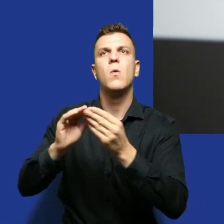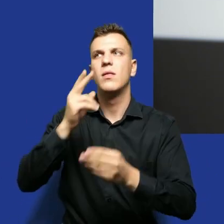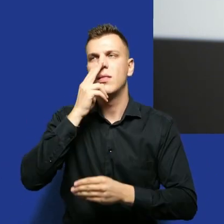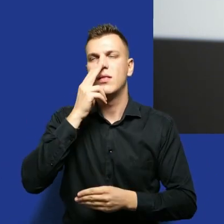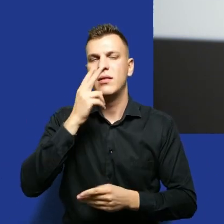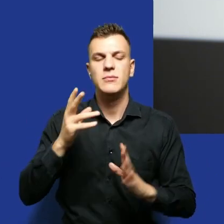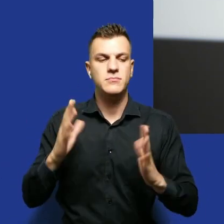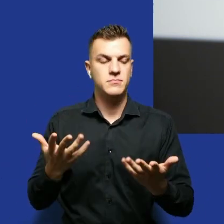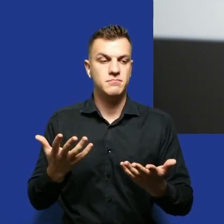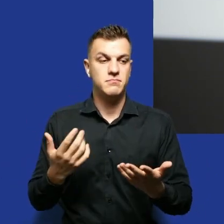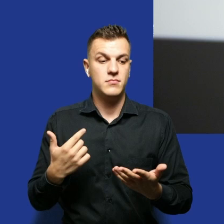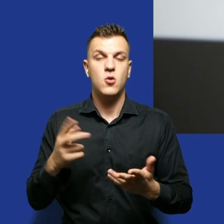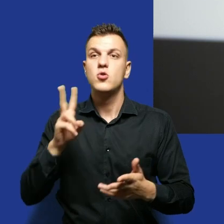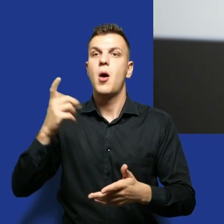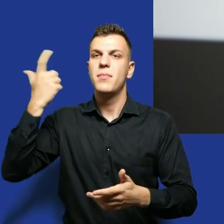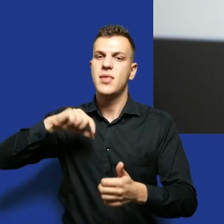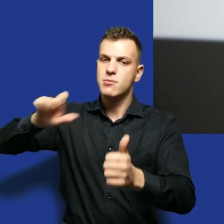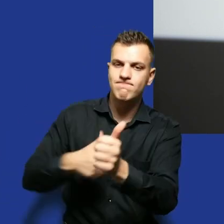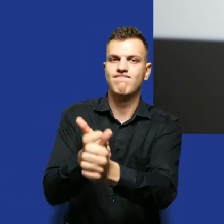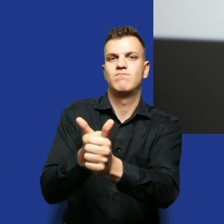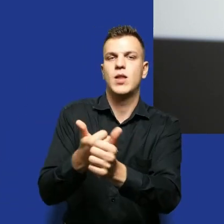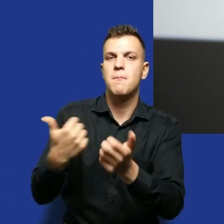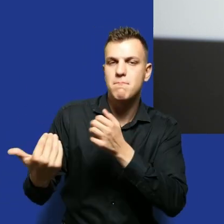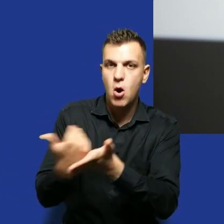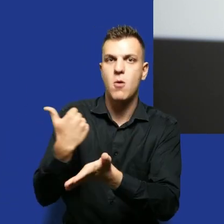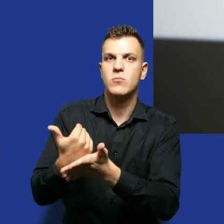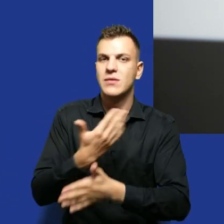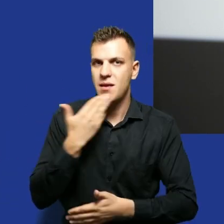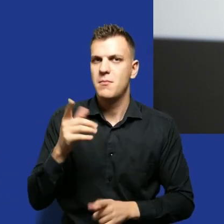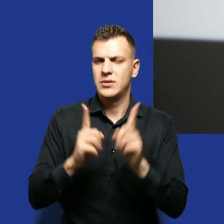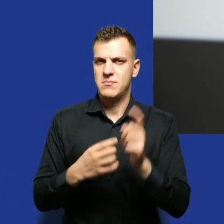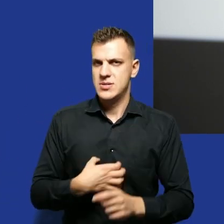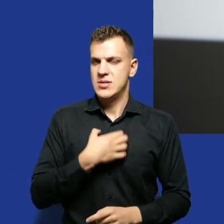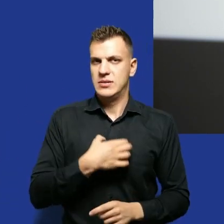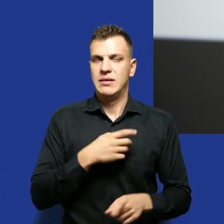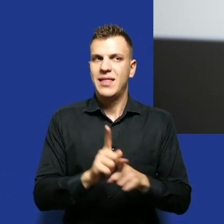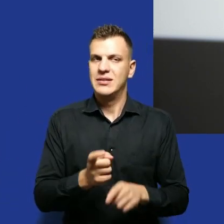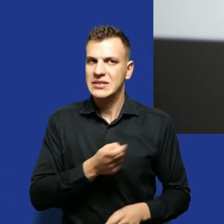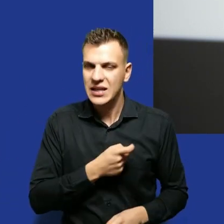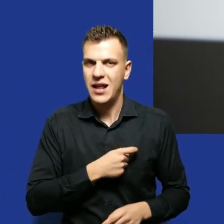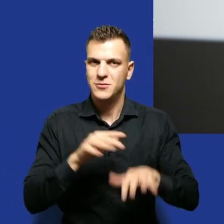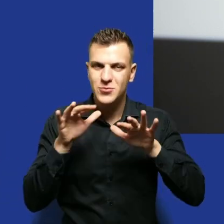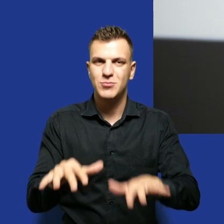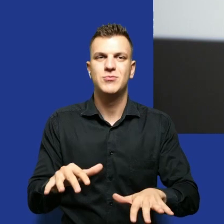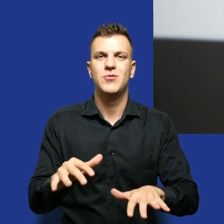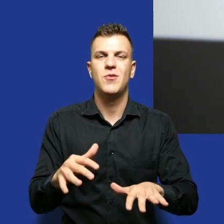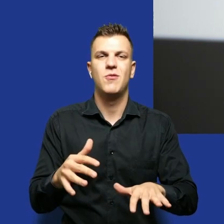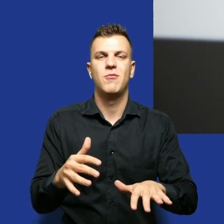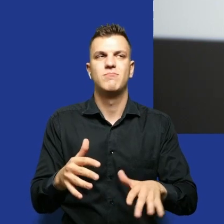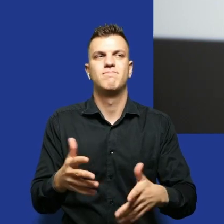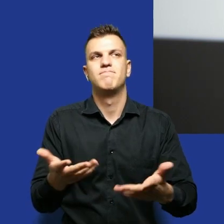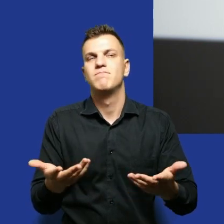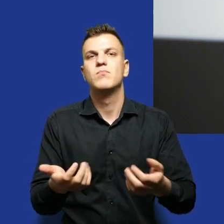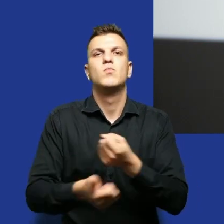nie ma nikogo za sobą, to wtedy czasami jest trochę strach i jest bardzo dużo stresu związanego z właśnie